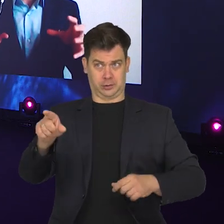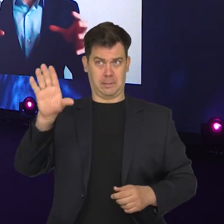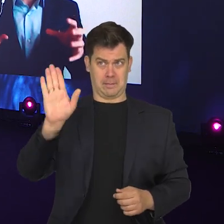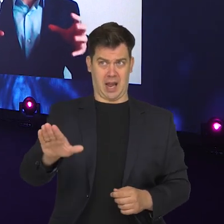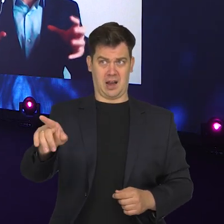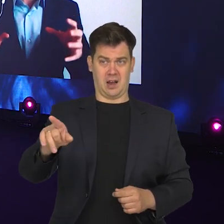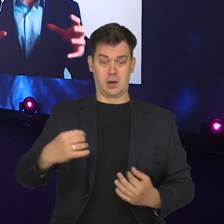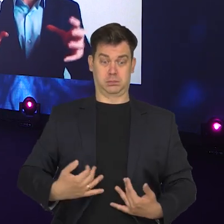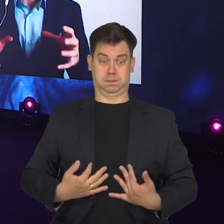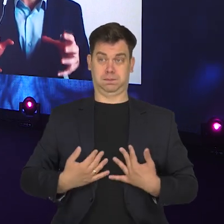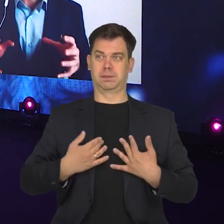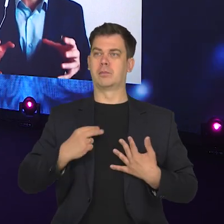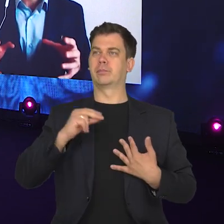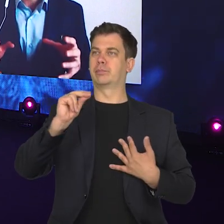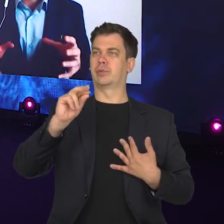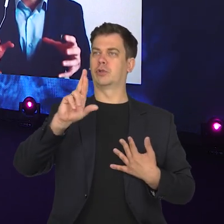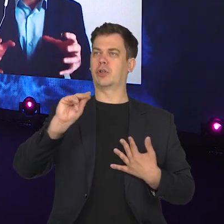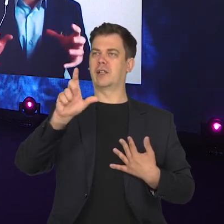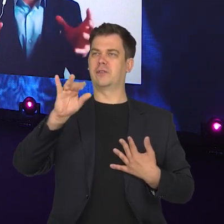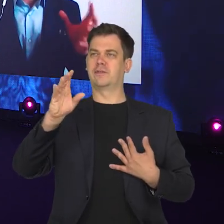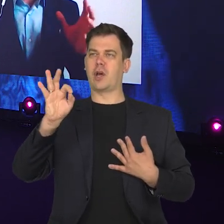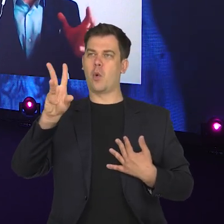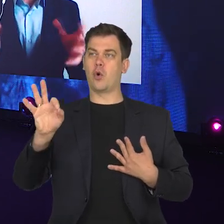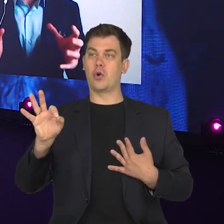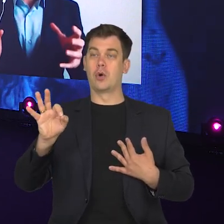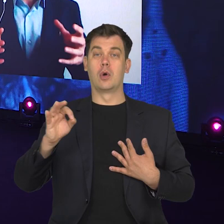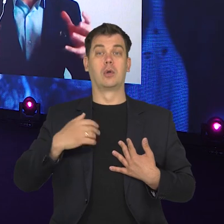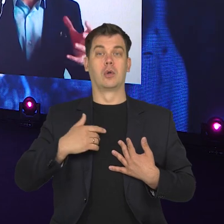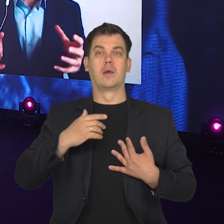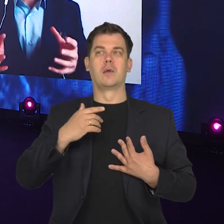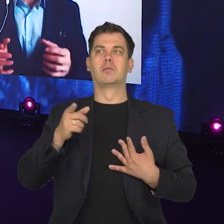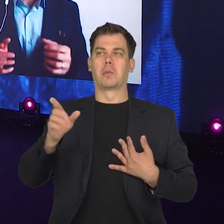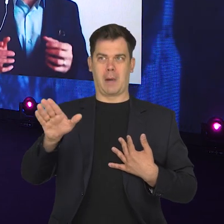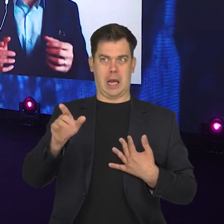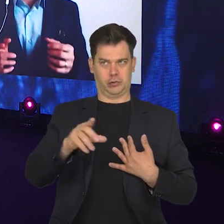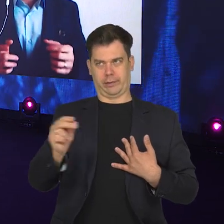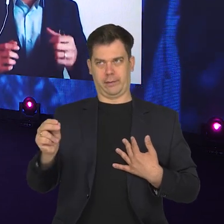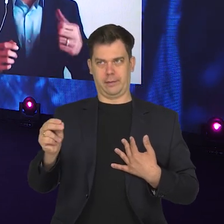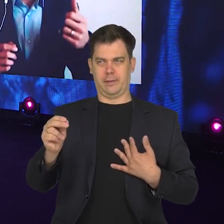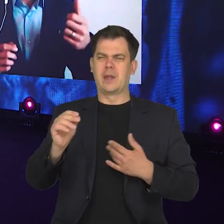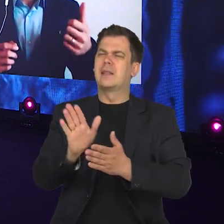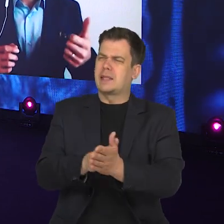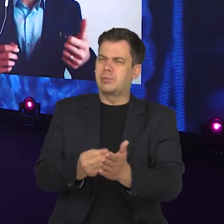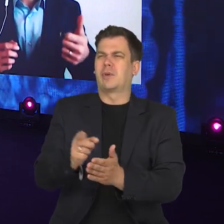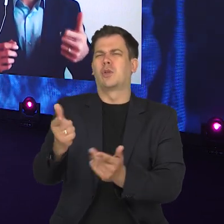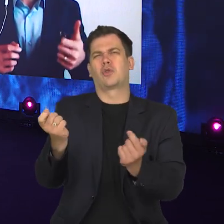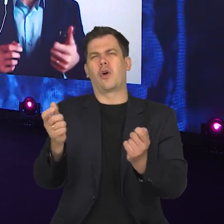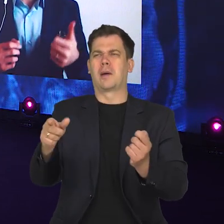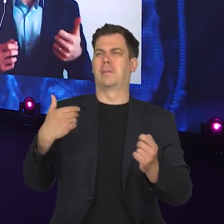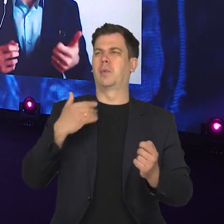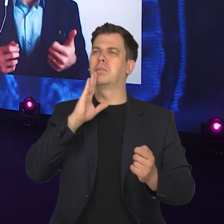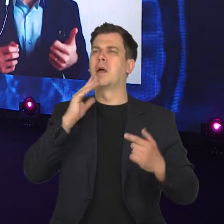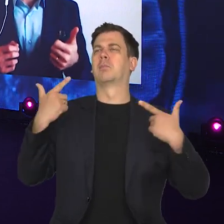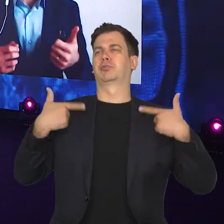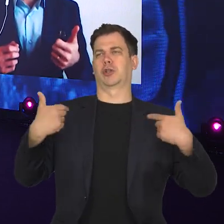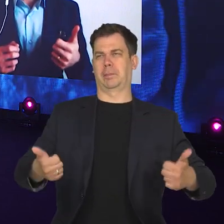czy już masz w sobie elementy obronne. Czyli przyjmijmy najbardziej optymistyczny scenariusz. Miałeś lekkie objawy,